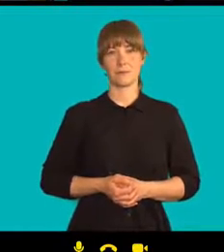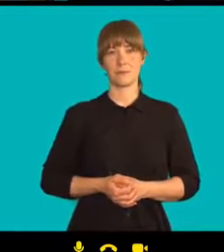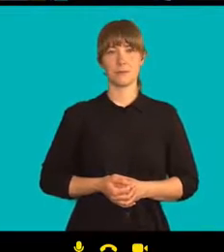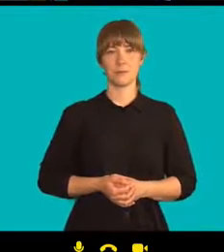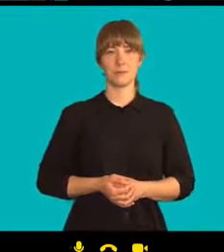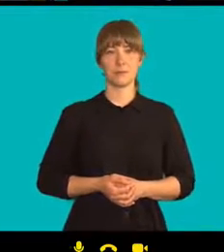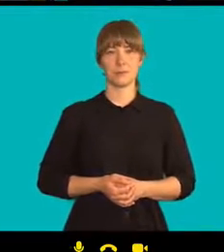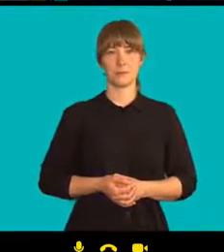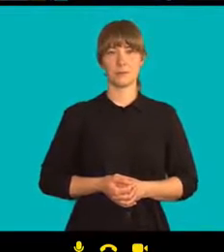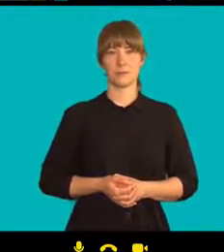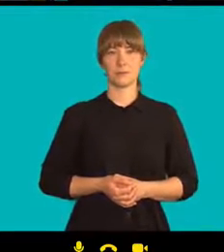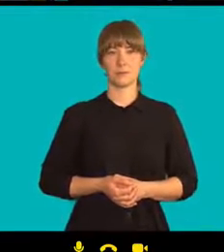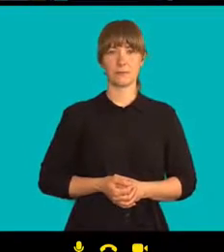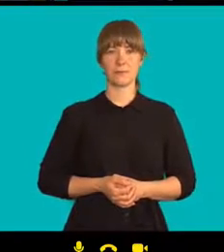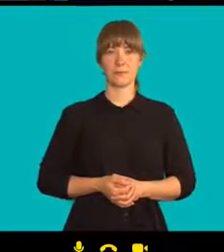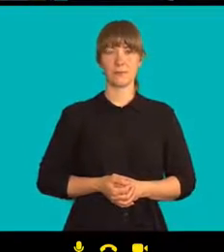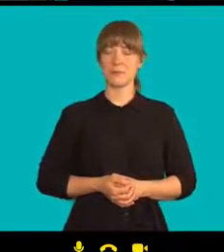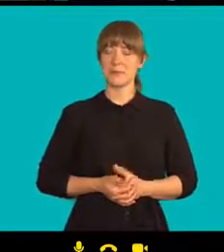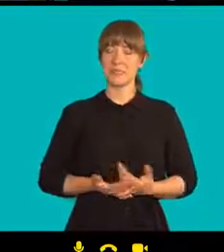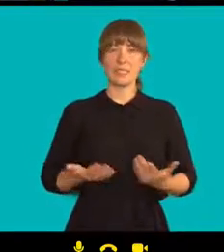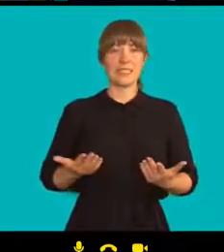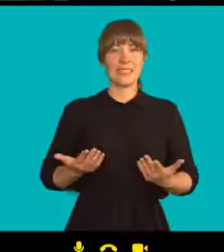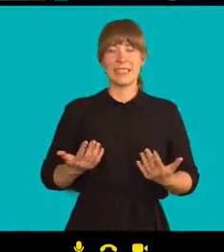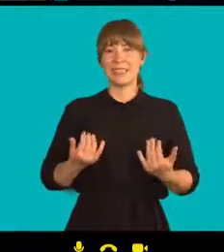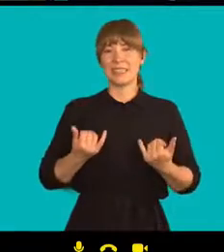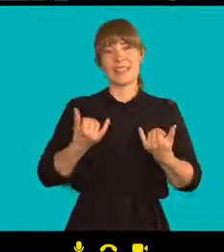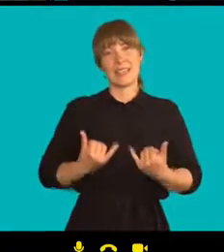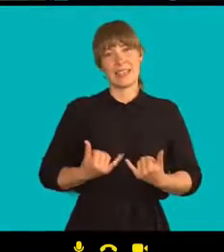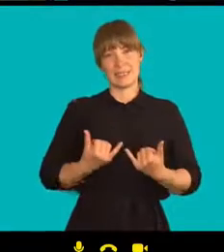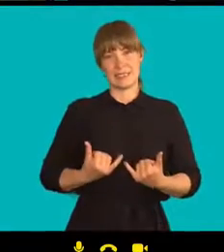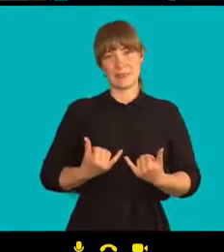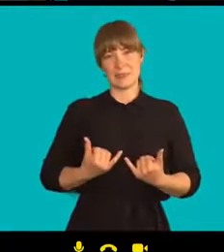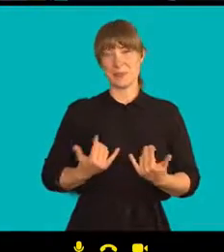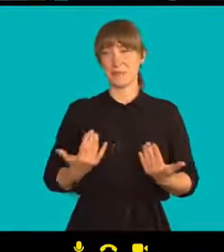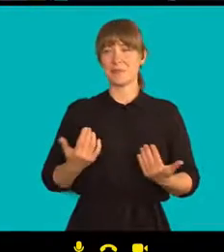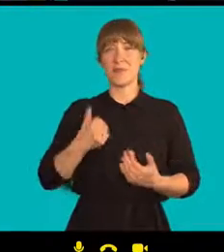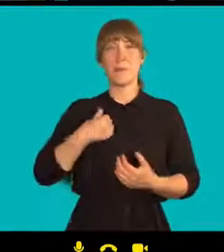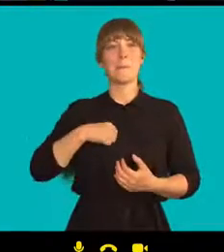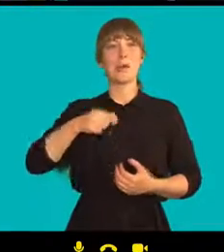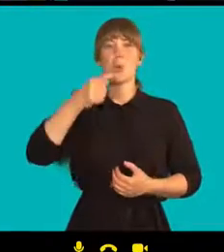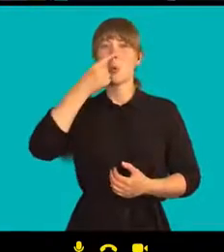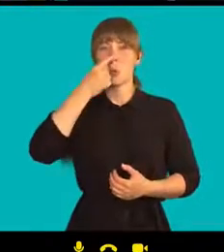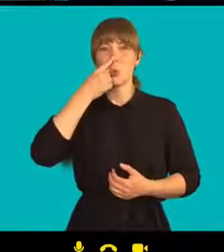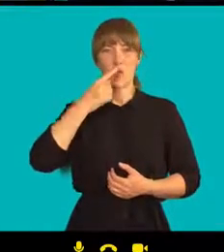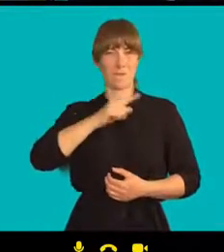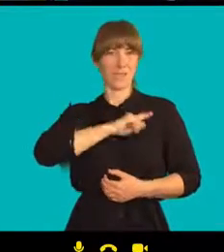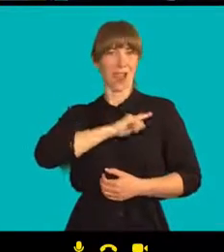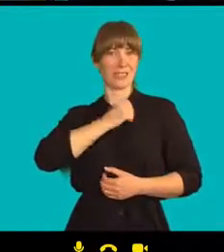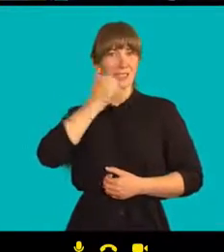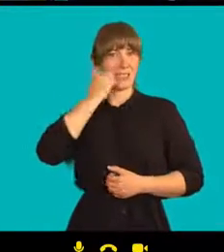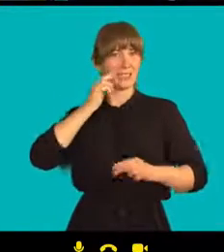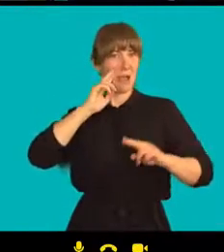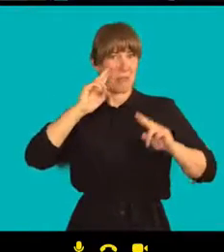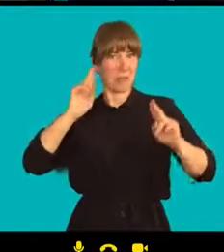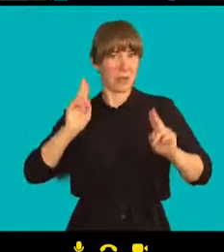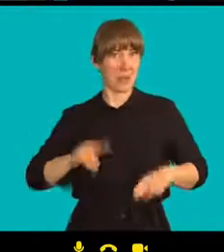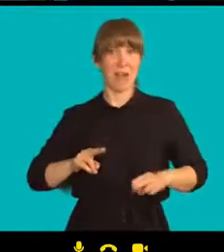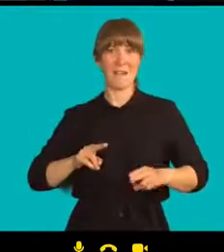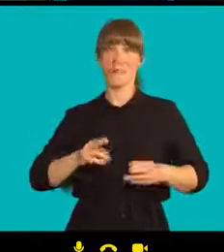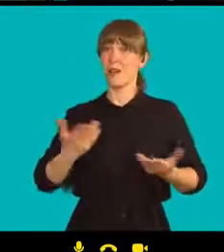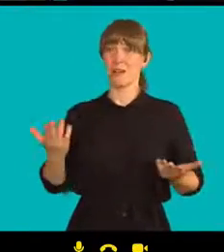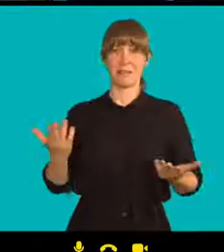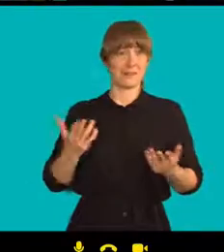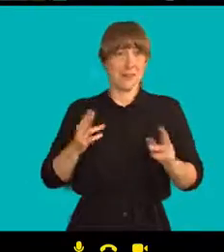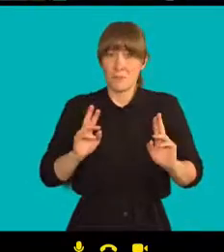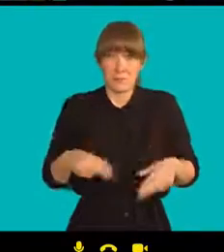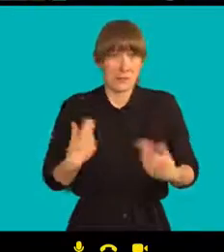Víte, dnes nemůžete v Belorusku používat svoje práva lidská. Okamžitě se setkáte s represí,